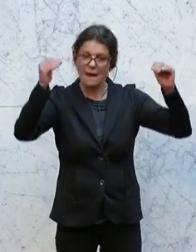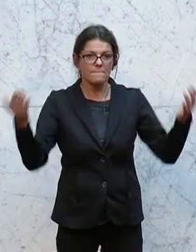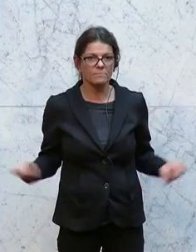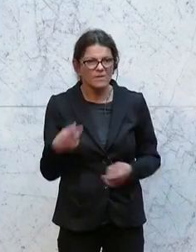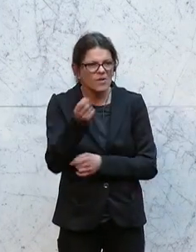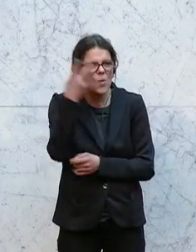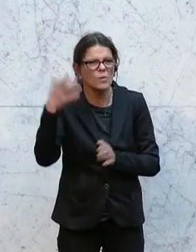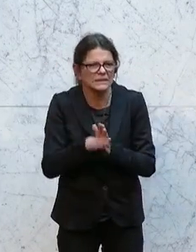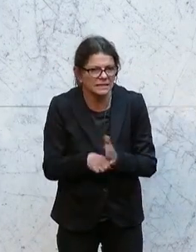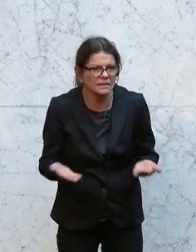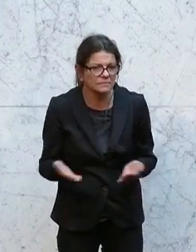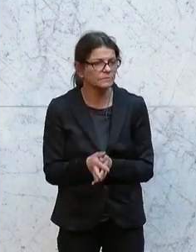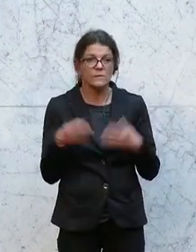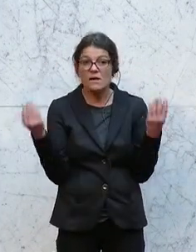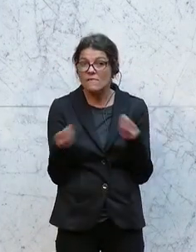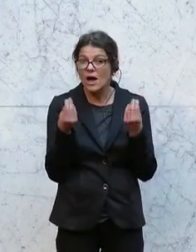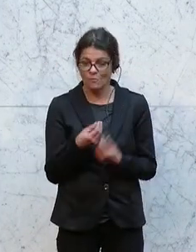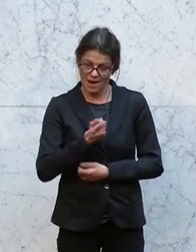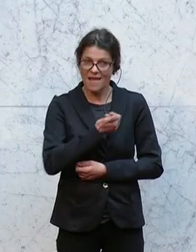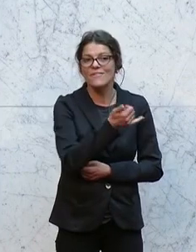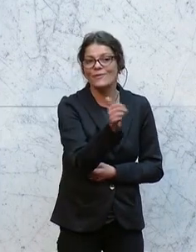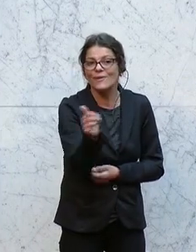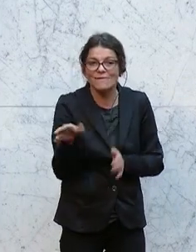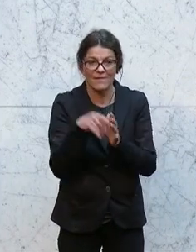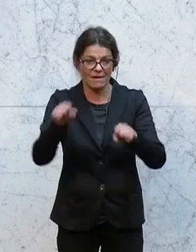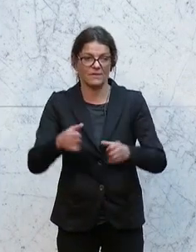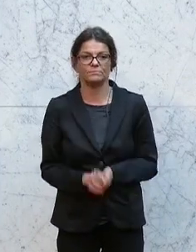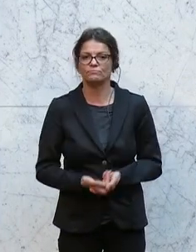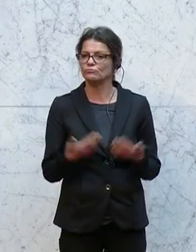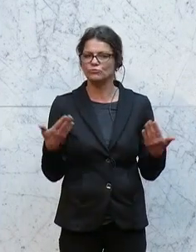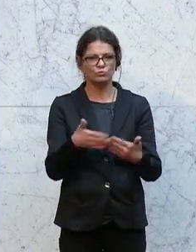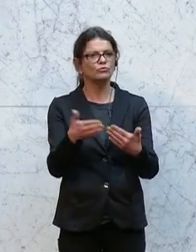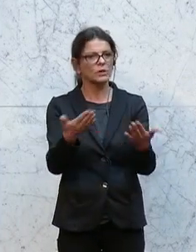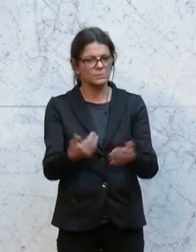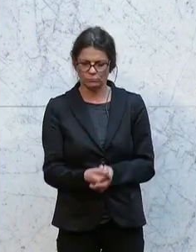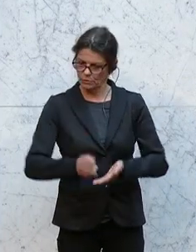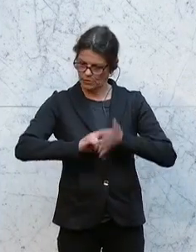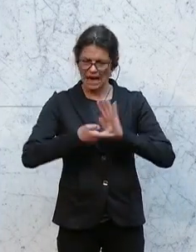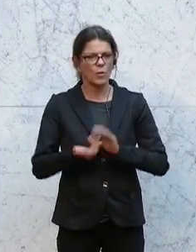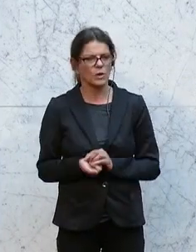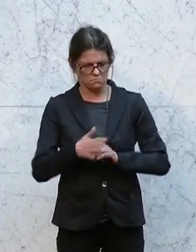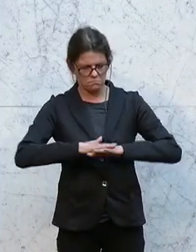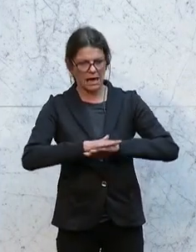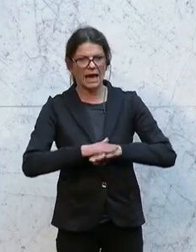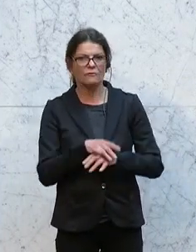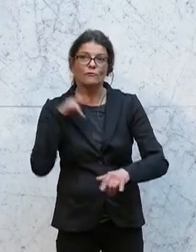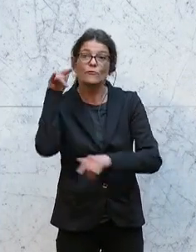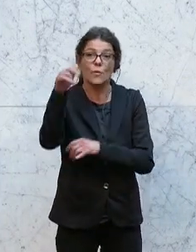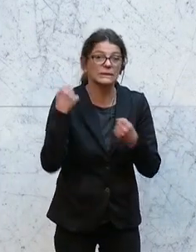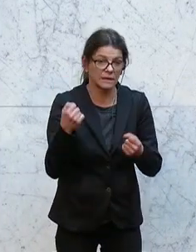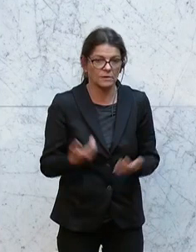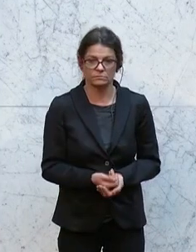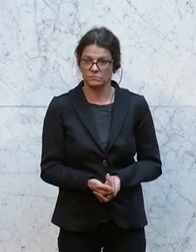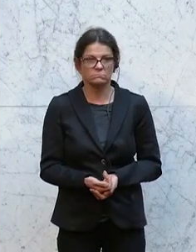kluges Gesetz, weil es nämlich individuell angewendet wird. Nehmen wir her eine Technologie im Bereich der Flugsicherheit.